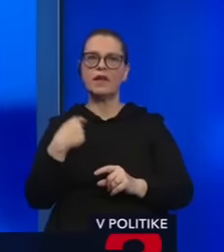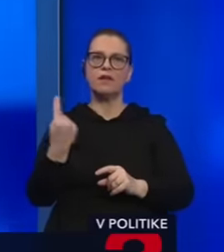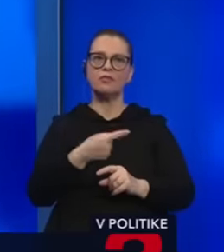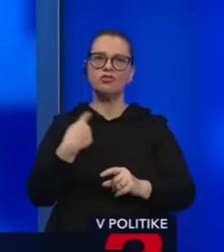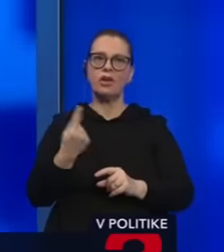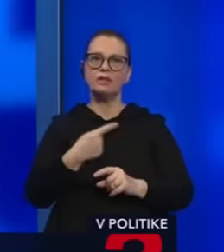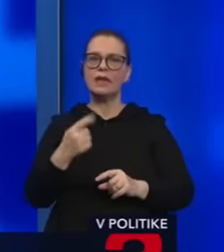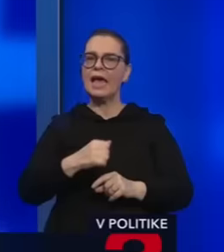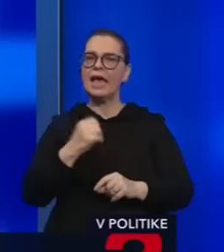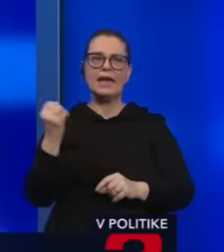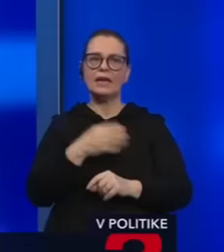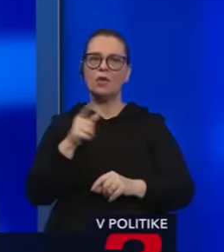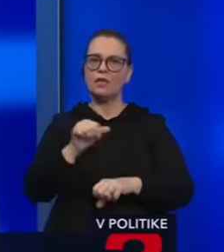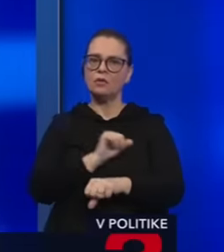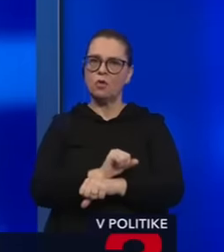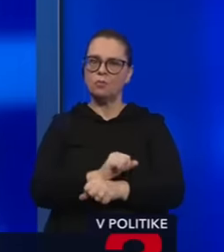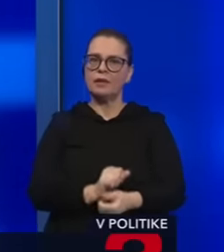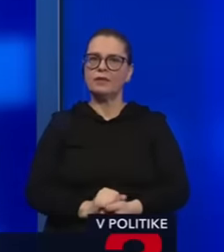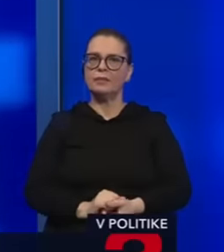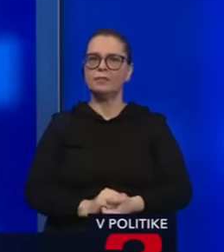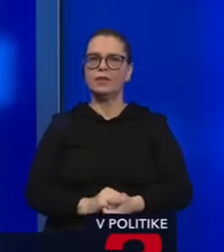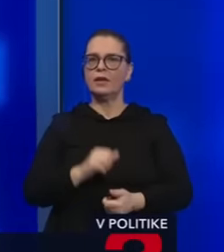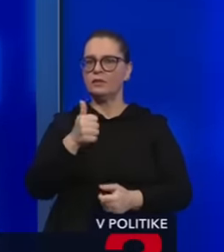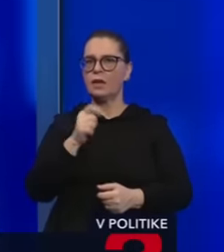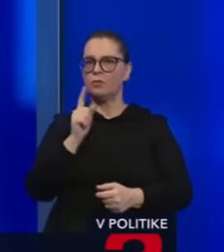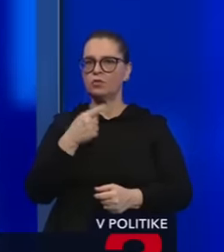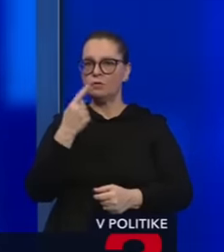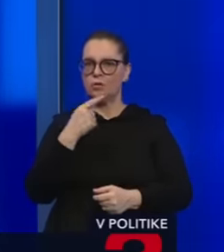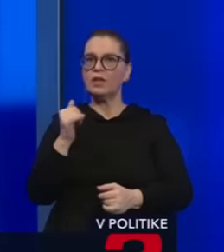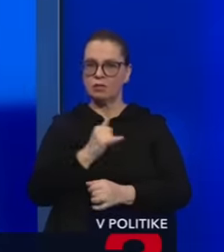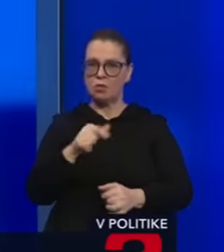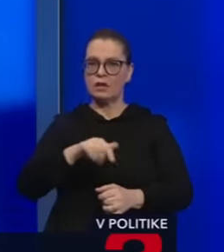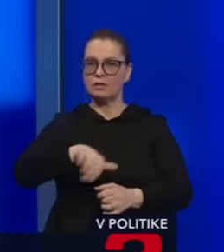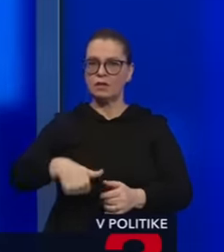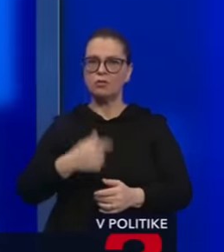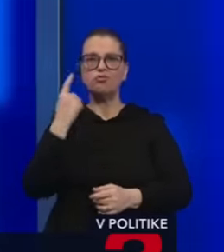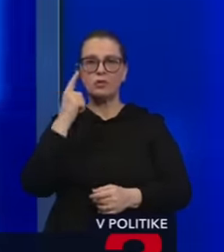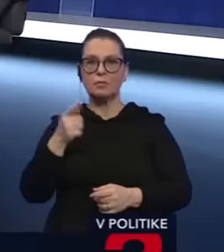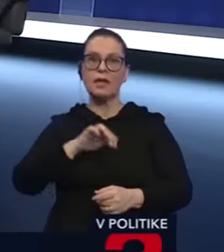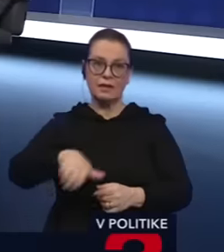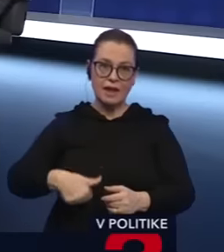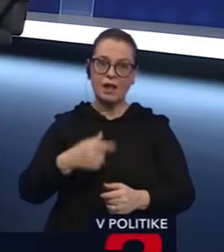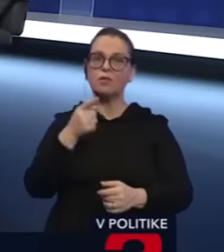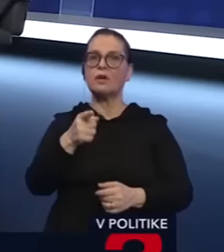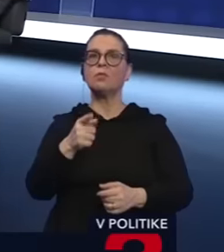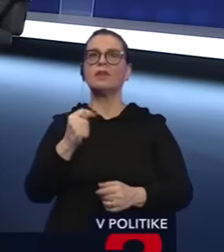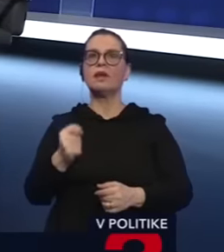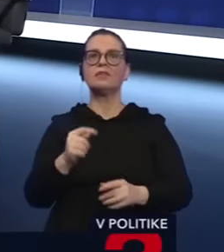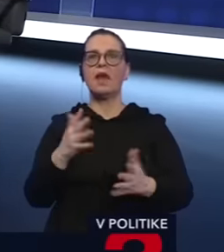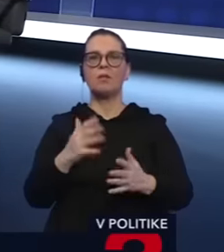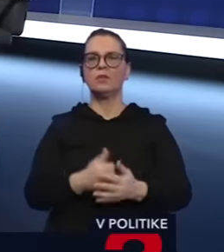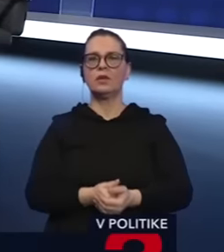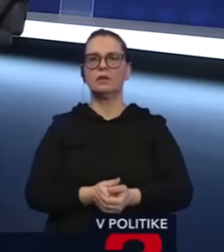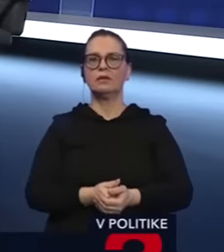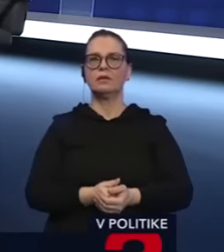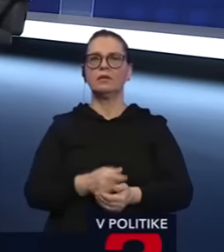expresne rýchlo dať do basy. No, najprost musíme povedať, že či sa tu krádlo. Čo si myslíte vy? Krádlo sa tu podľa vás za FICA alebo nekrádlo sa tu? No